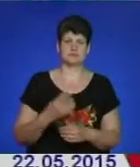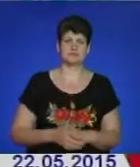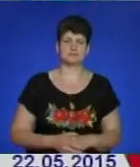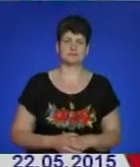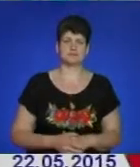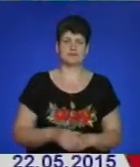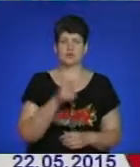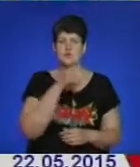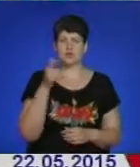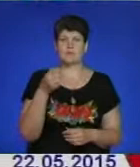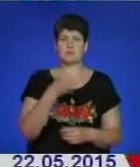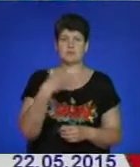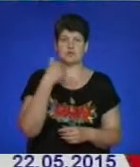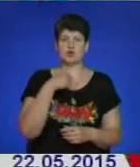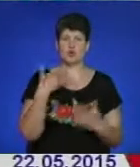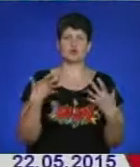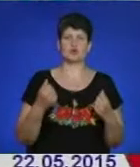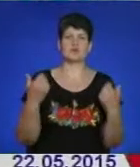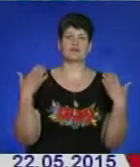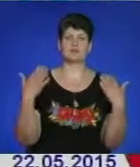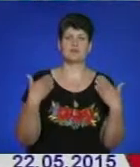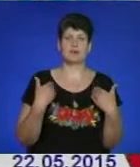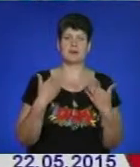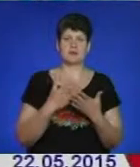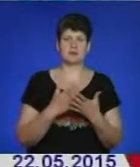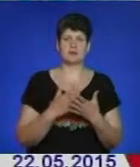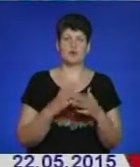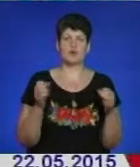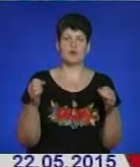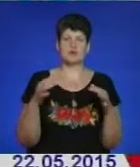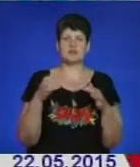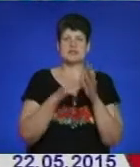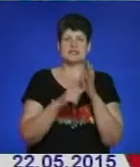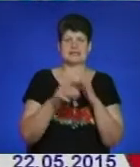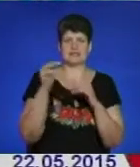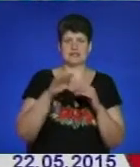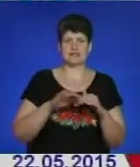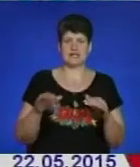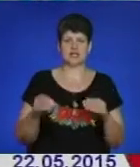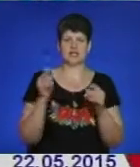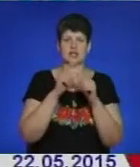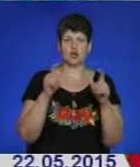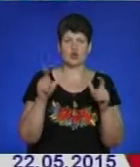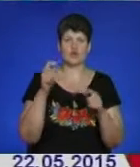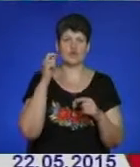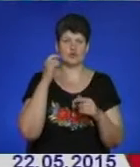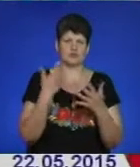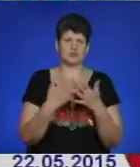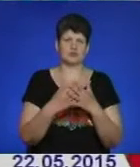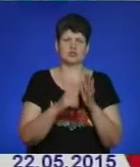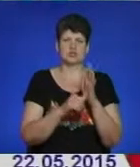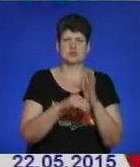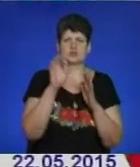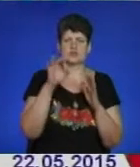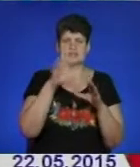Протягом 2015 року з здоровленням та відпочинком ми маємо охопити 60 тисяч дітей шкільного віку, що становить 50% від